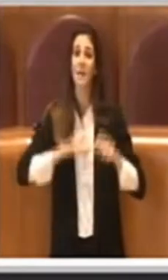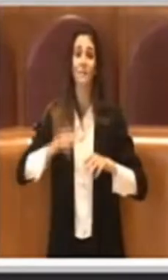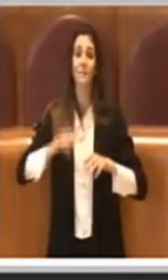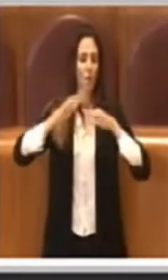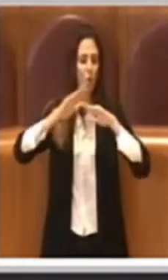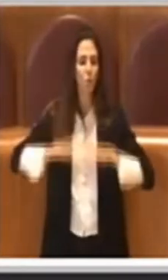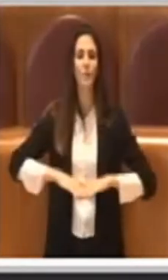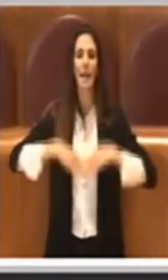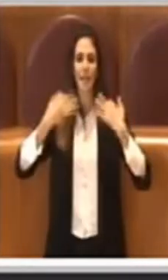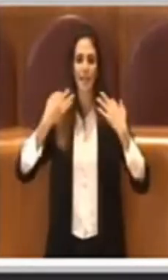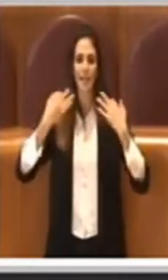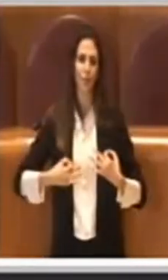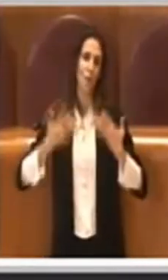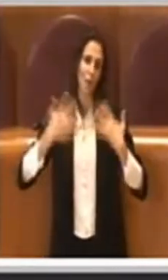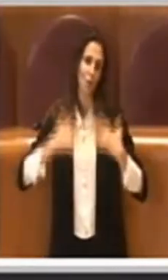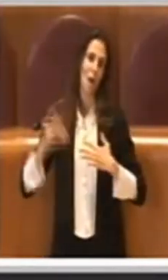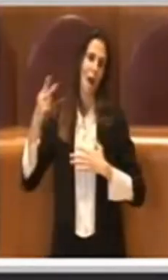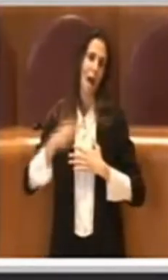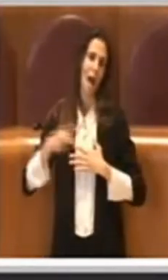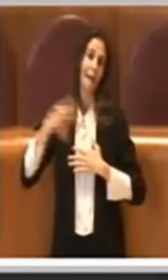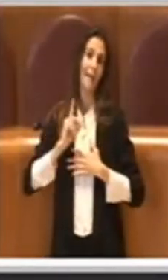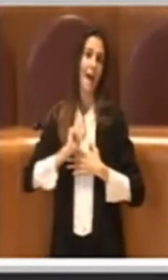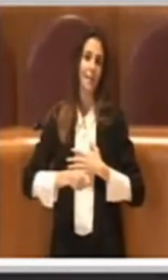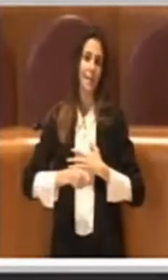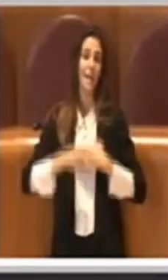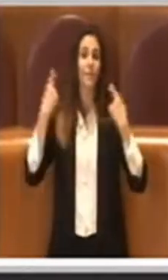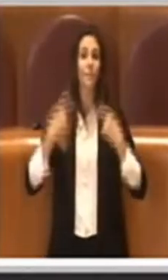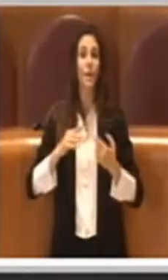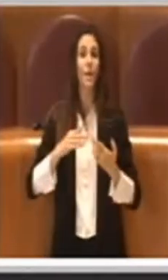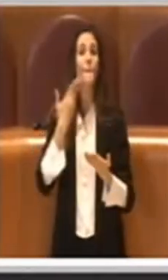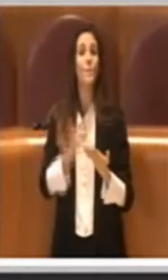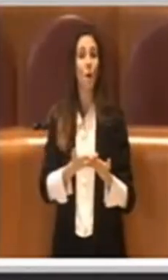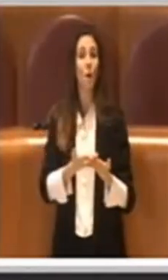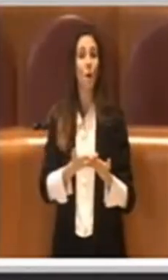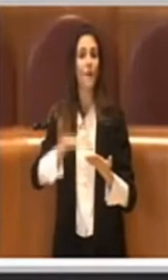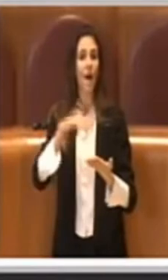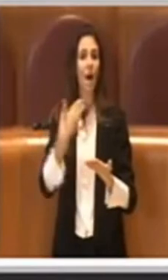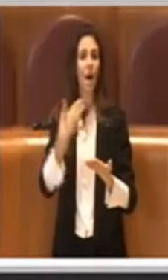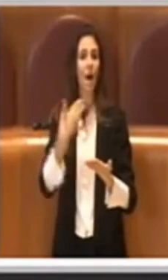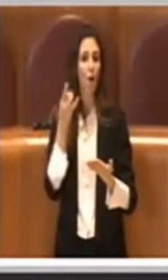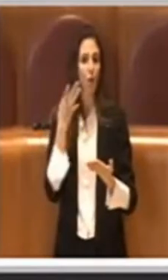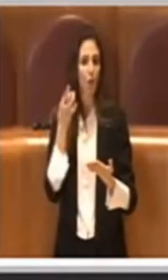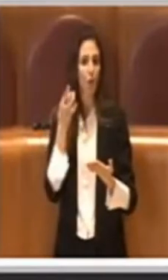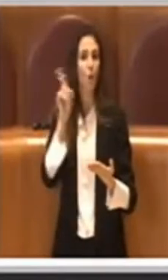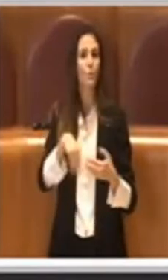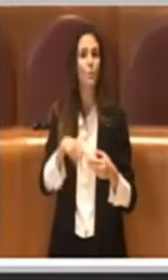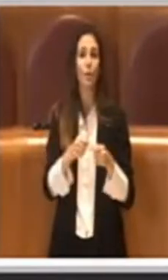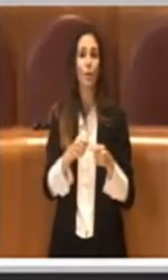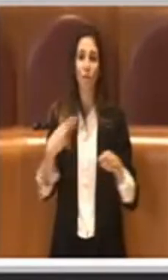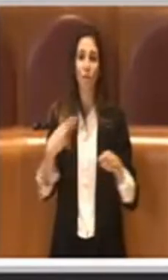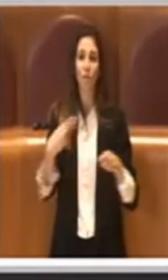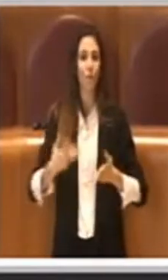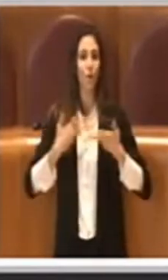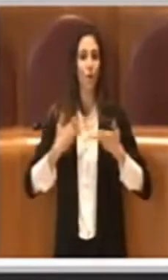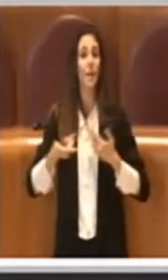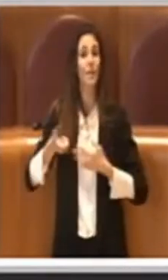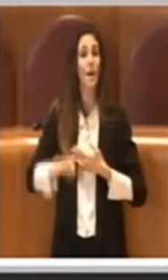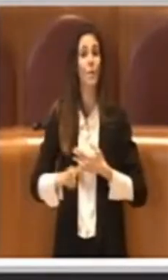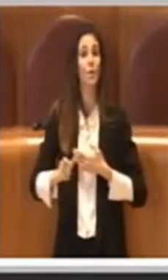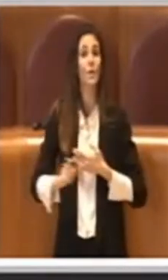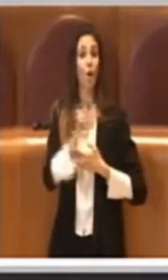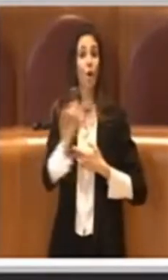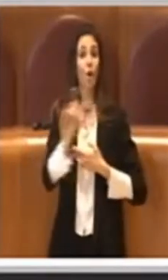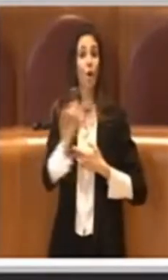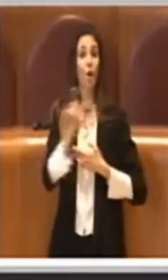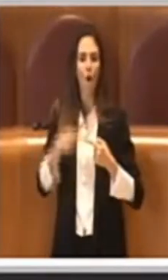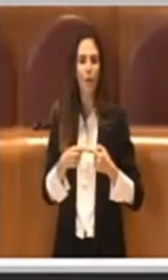dopo tanto tempo. è una proposta veramente di grande valore e veramente molto apprezzata dalla città. Perché proprio in questi giorni, guardate, stavo andando in giro,